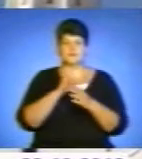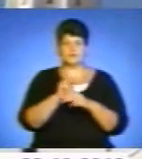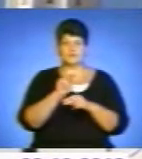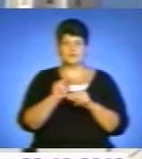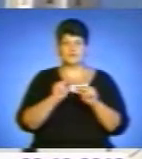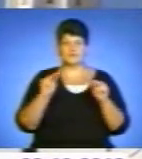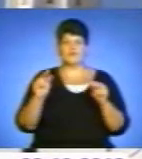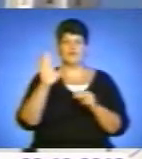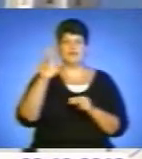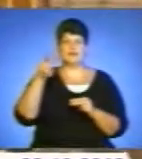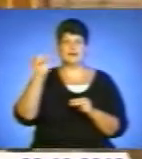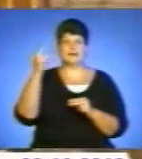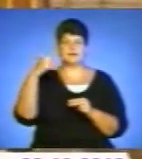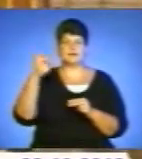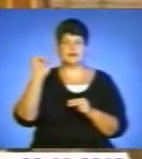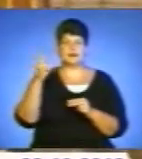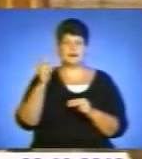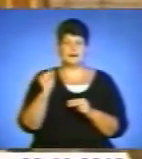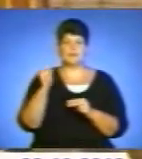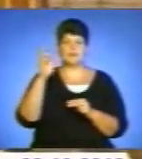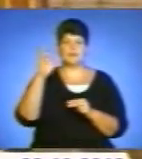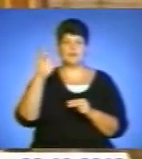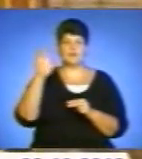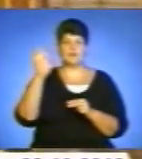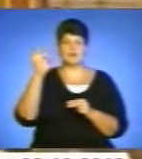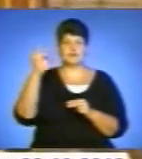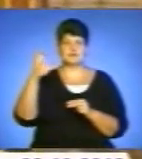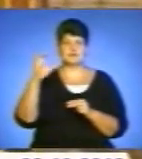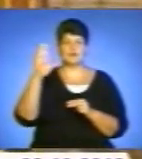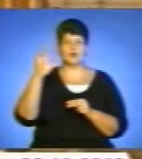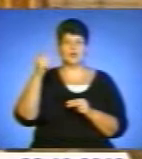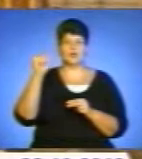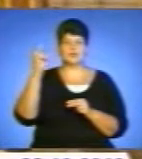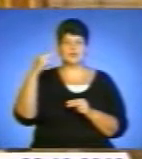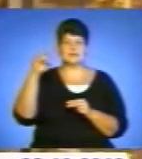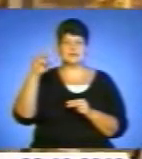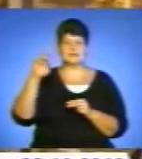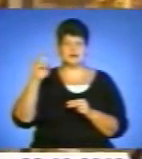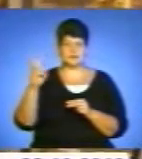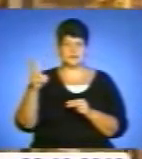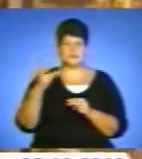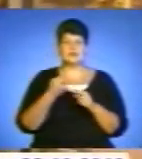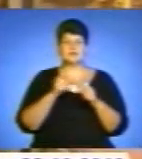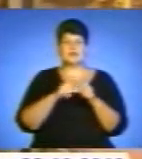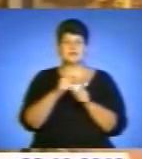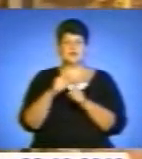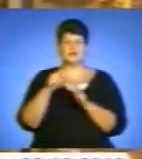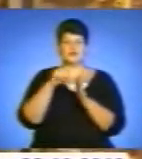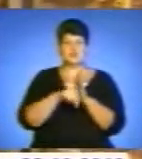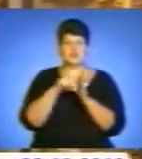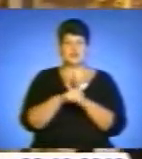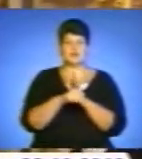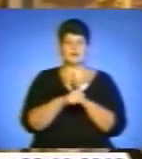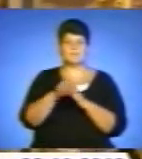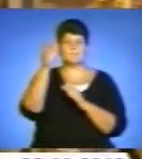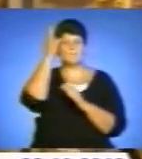владика Борис Гудзяк. Слово Софія означає примудрість, примудрість Божа. І на християнському сході,